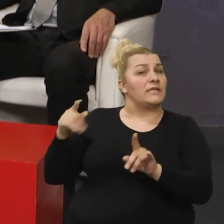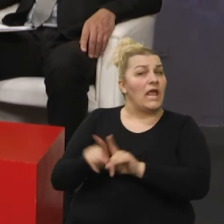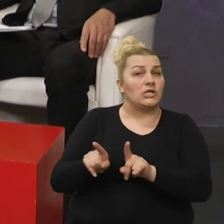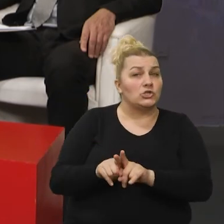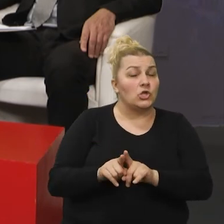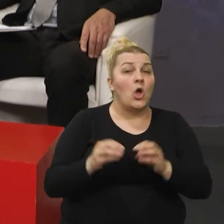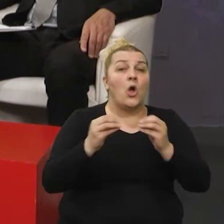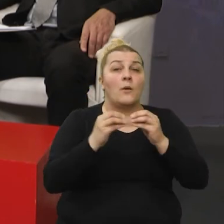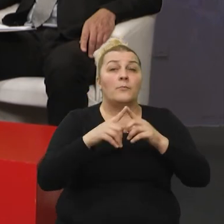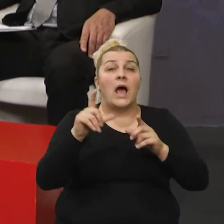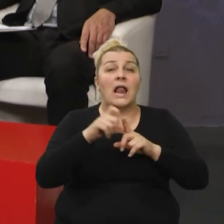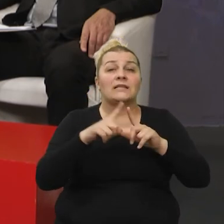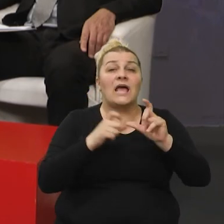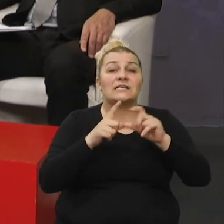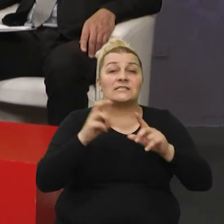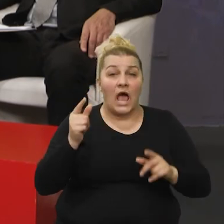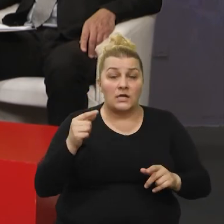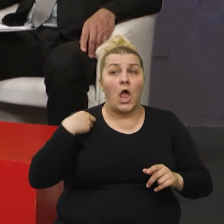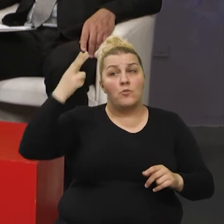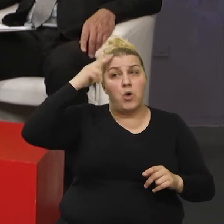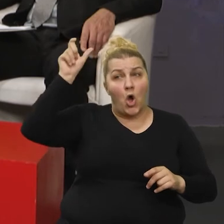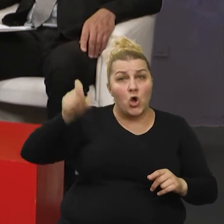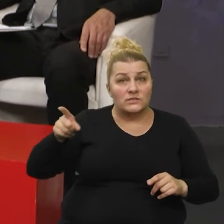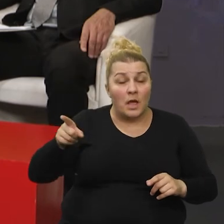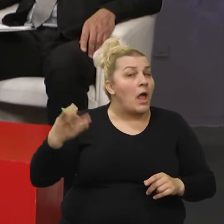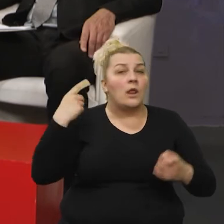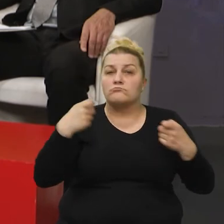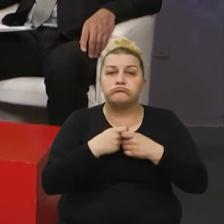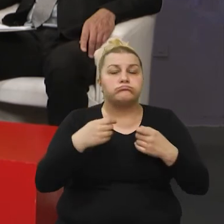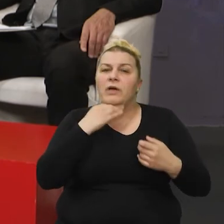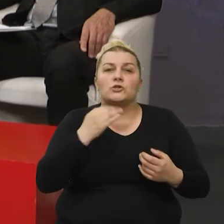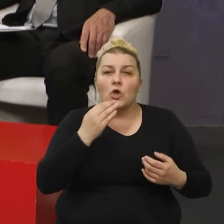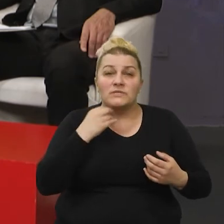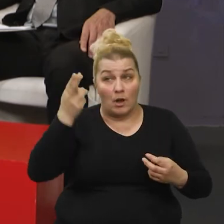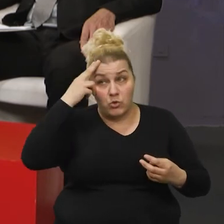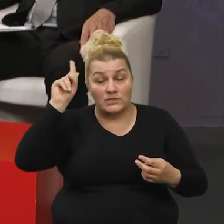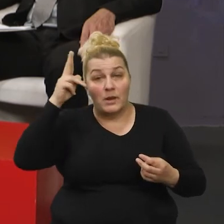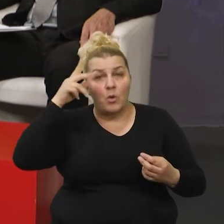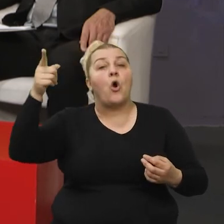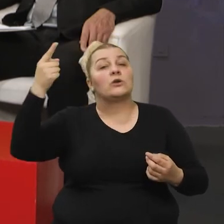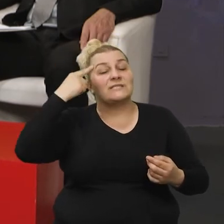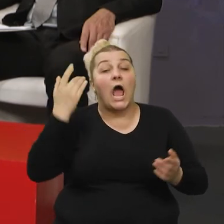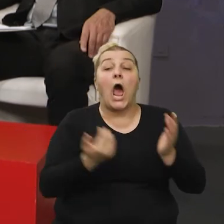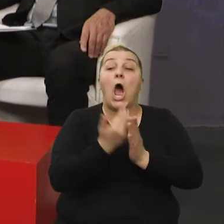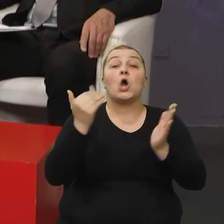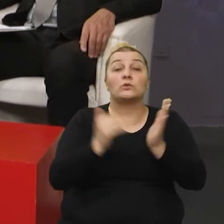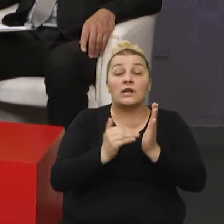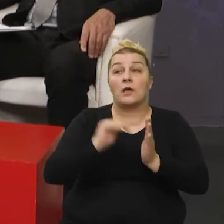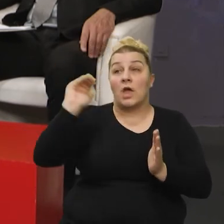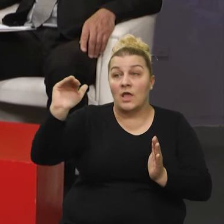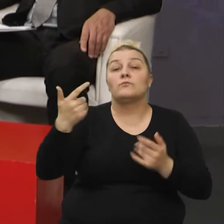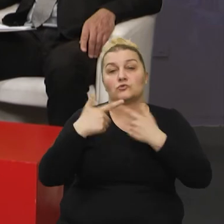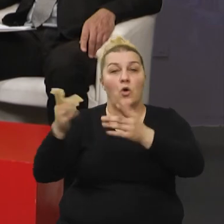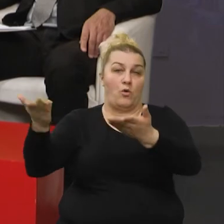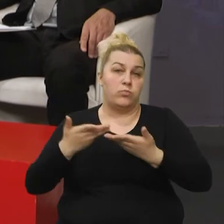Gospodin Baldastar, mi se znamo osobno, ali bez obđira, znali se, ne znali se, on je znao kad je trebalo šta, evo,